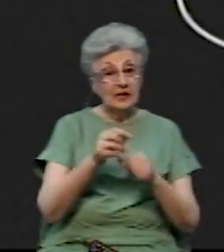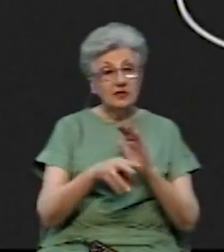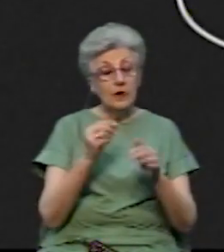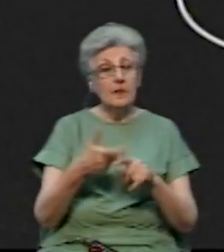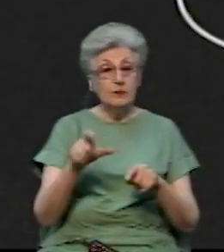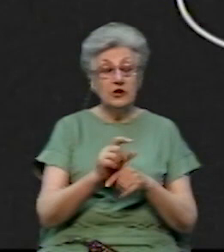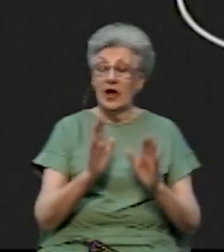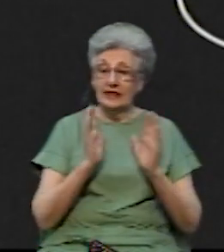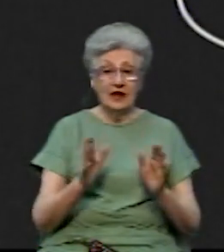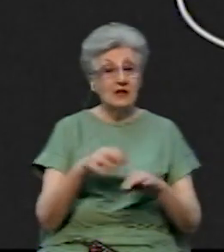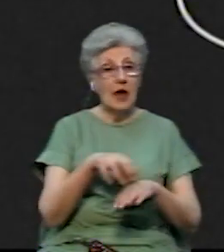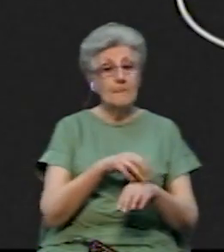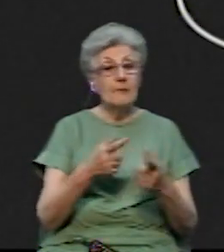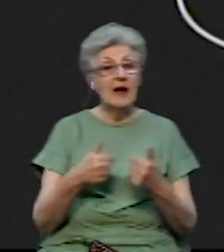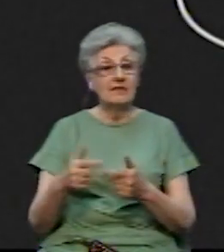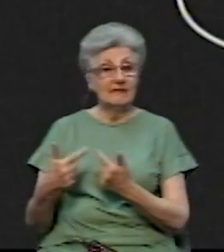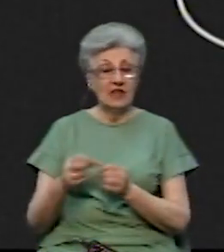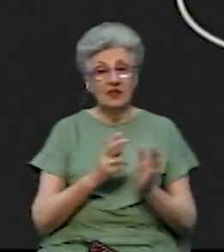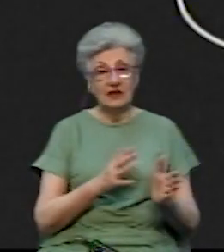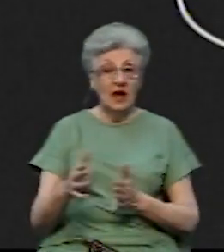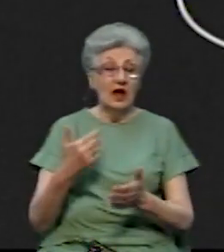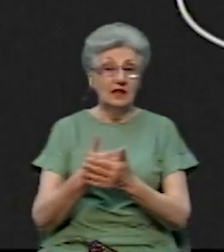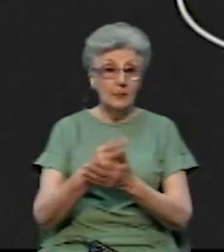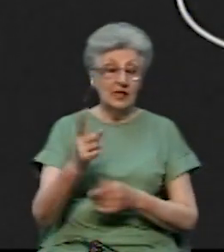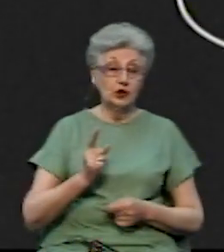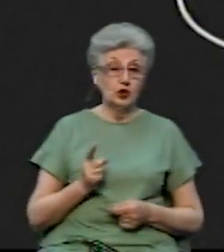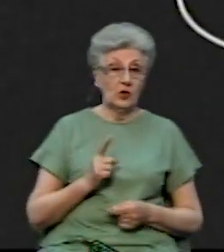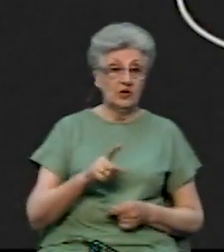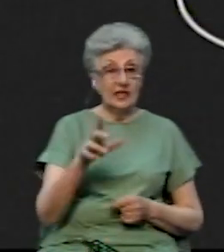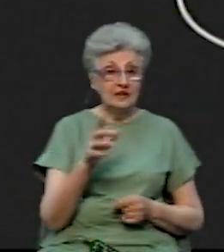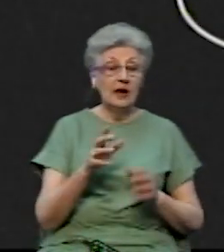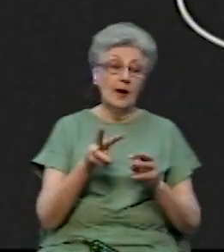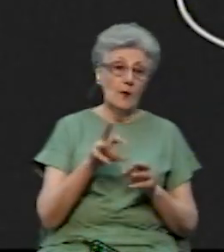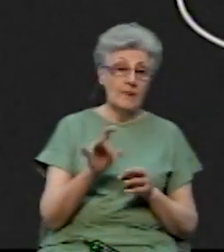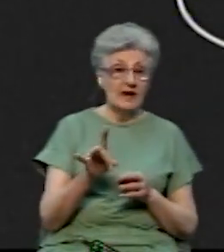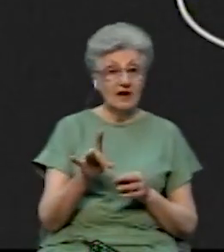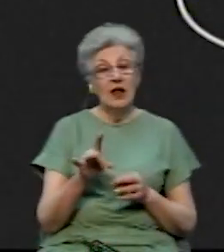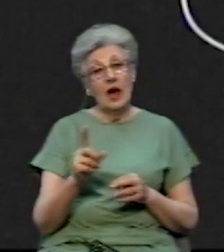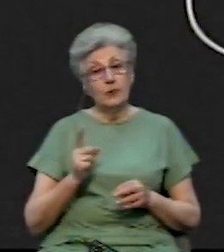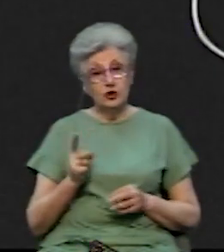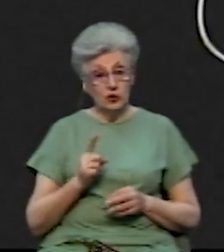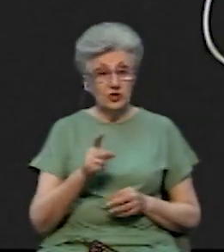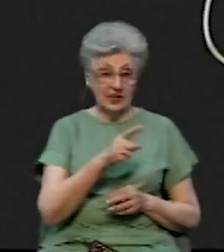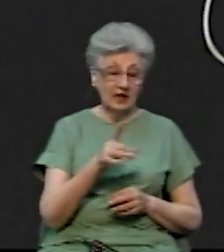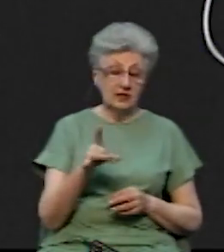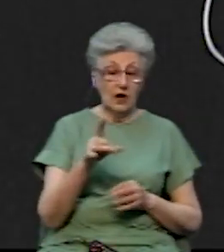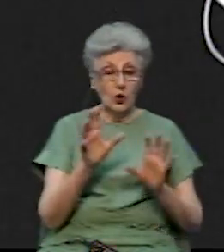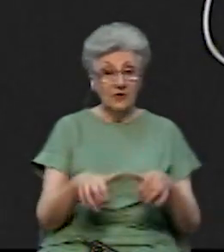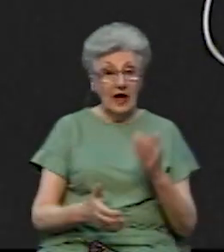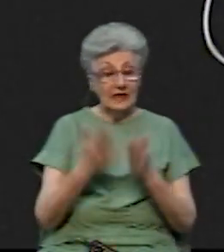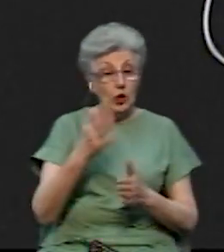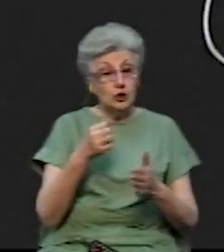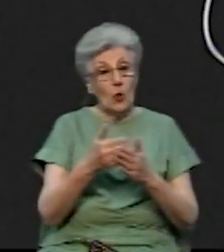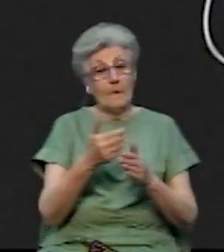лише партійна система. Наприклад, на вибор голови Стороженецької ОТГ або мера Чернівців. Якщо ви живете в громаді з кількістю виборців до 10